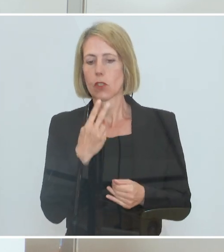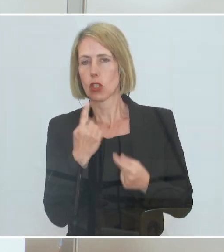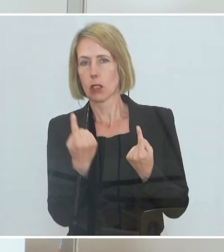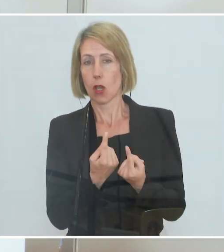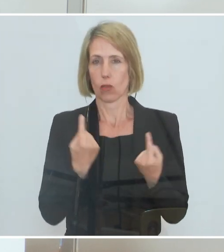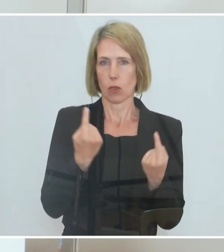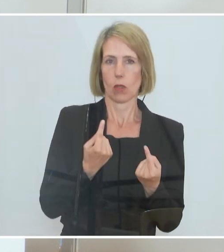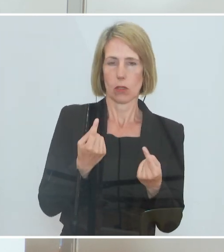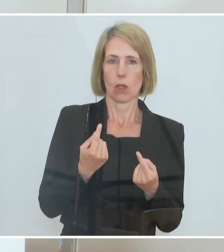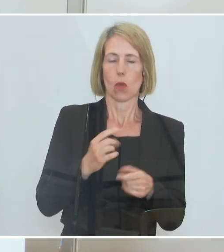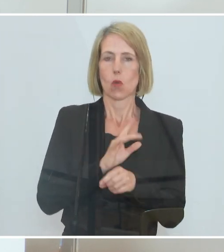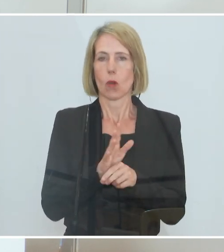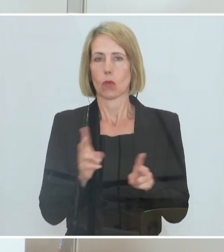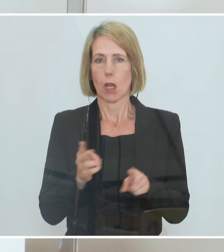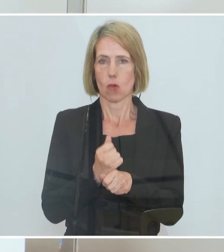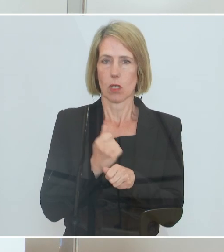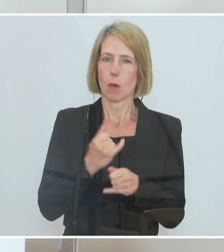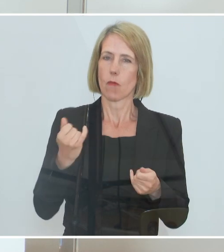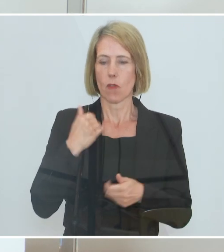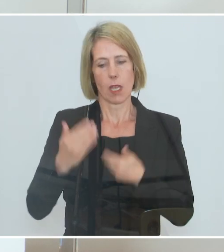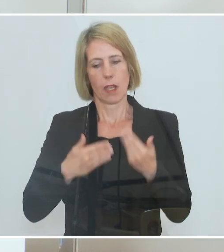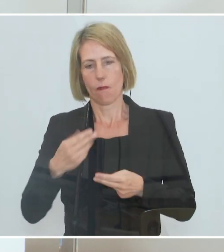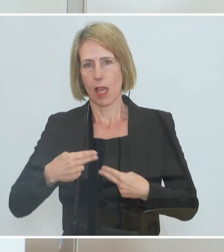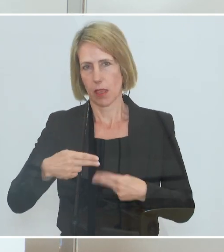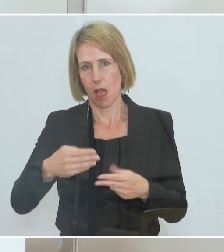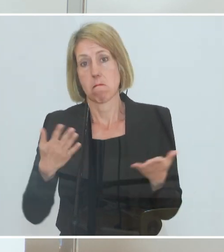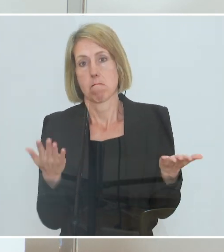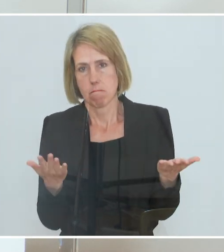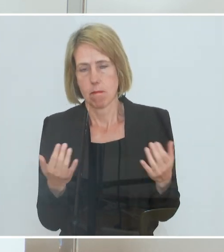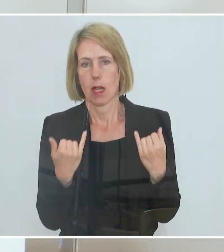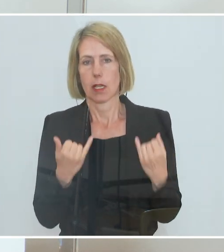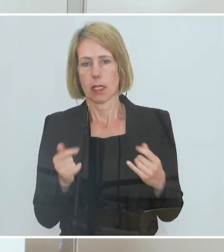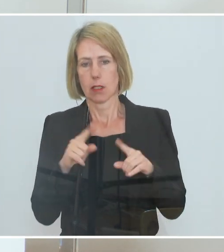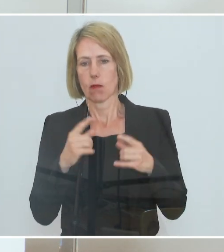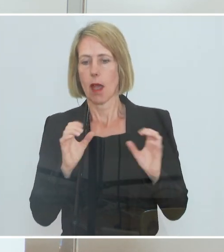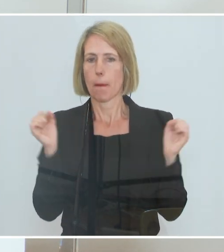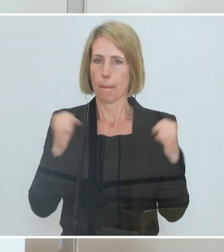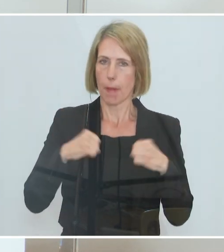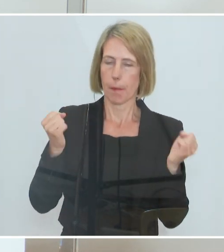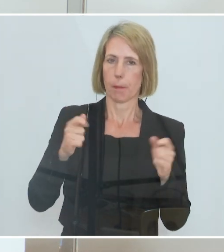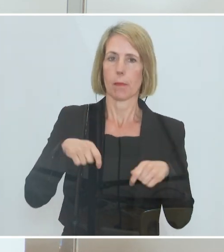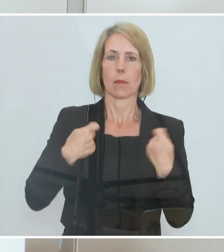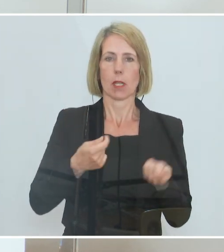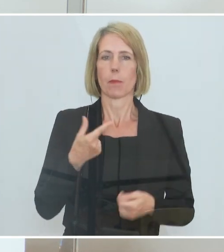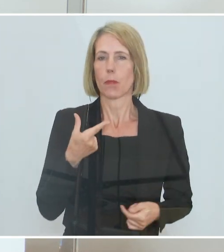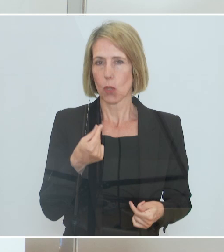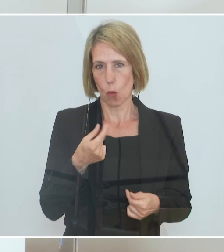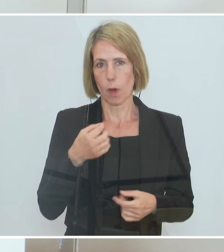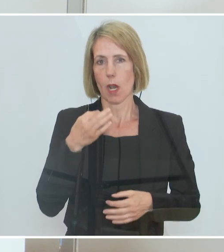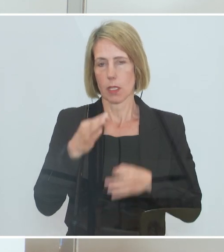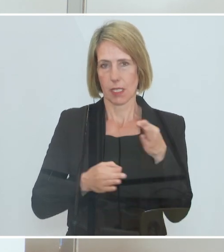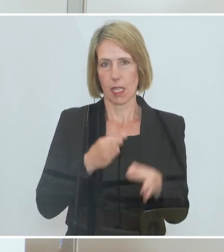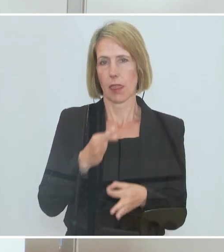der Corona-Kurzarbeit weiter. Wir haben uns darauf geeinigt, dass es eine Doppelstrategie geben soll, dass es einerseits